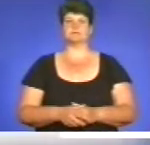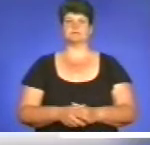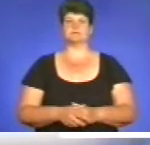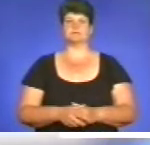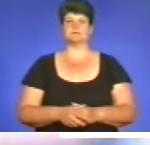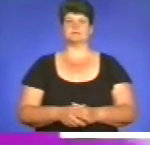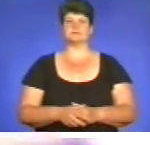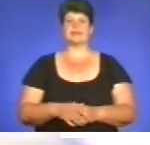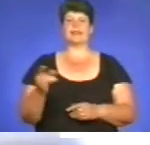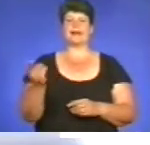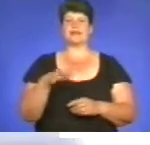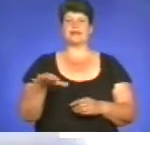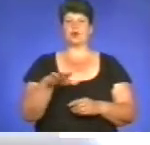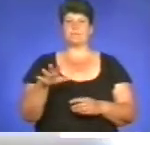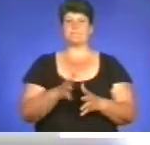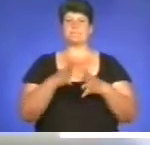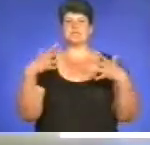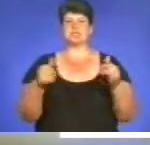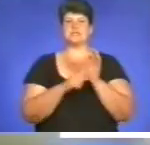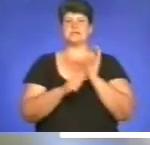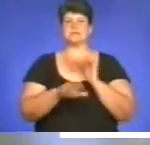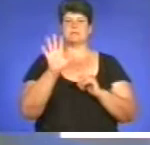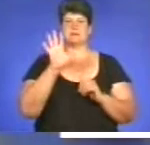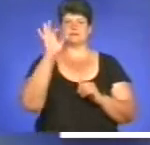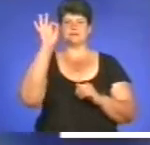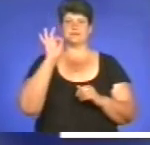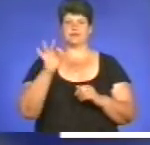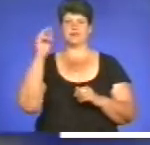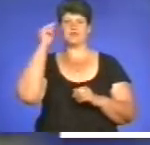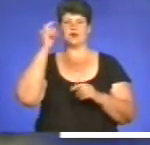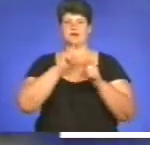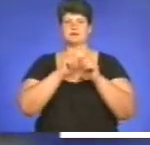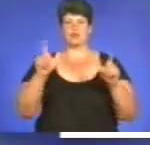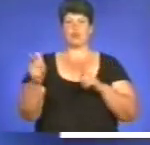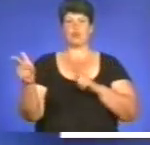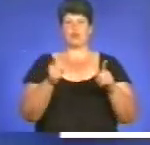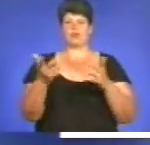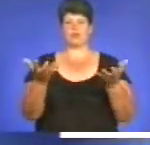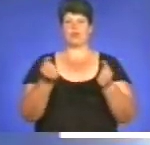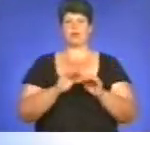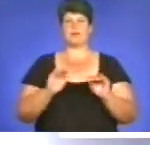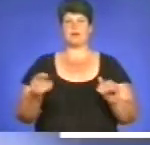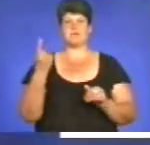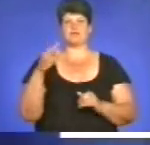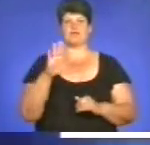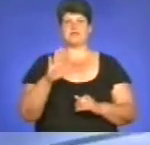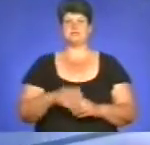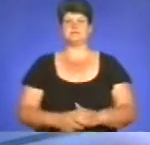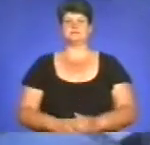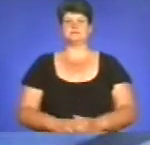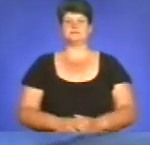На Тернопільщині більше 65% навчальних закладів готові до прийому дітей 1 вересня.